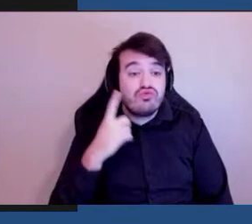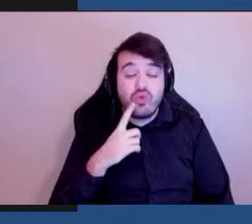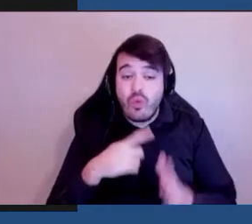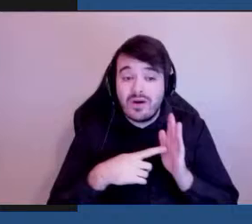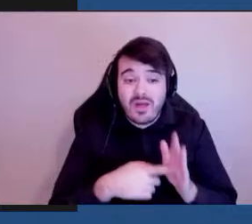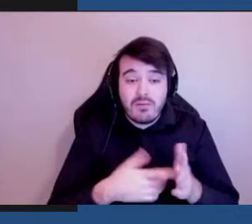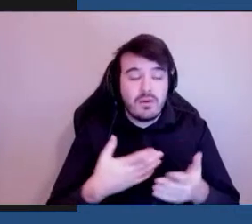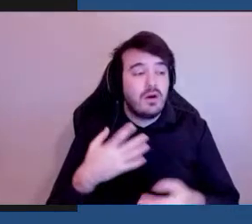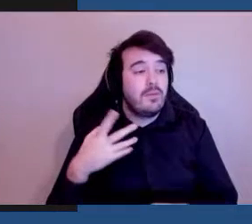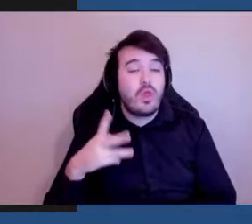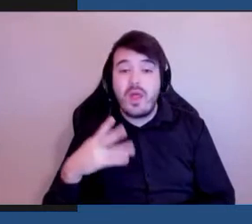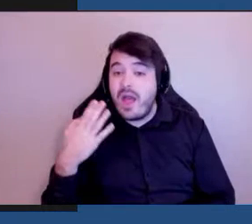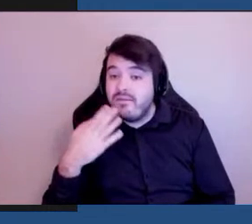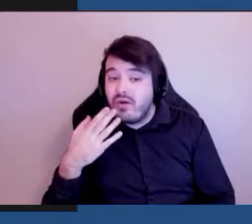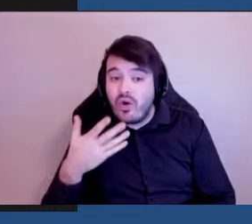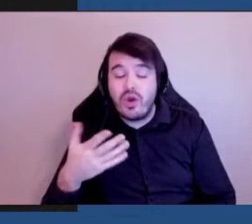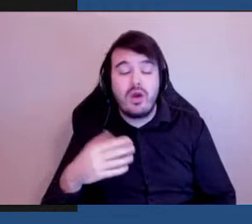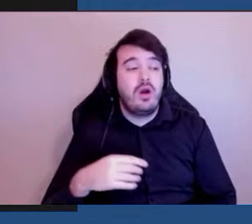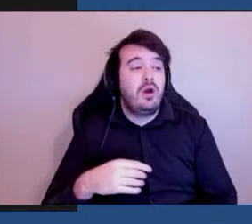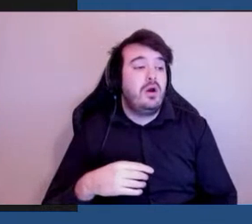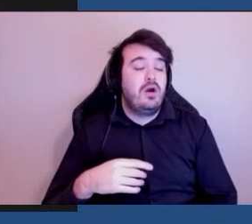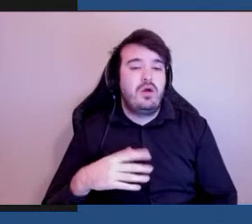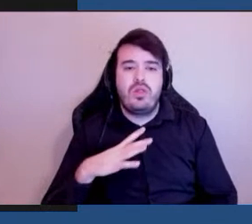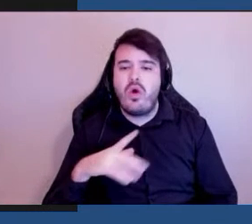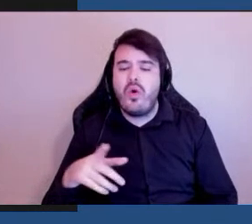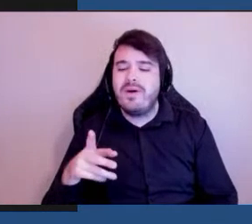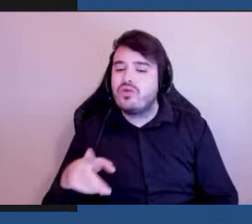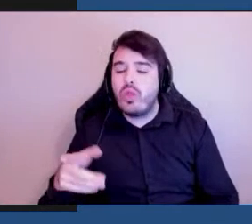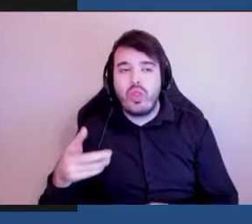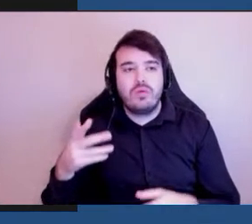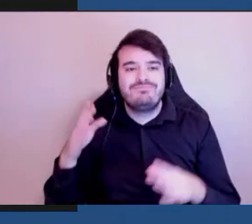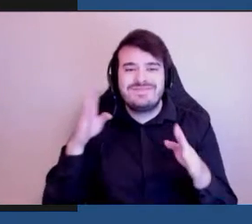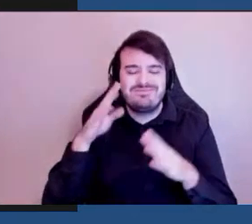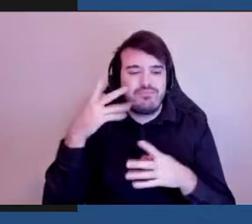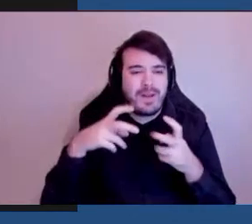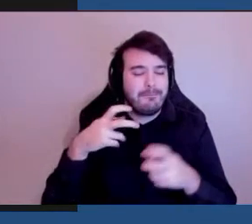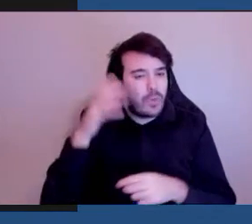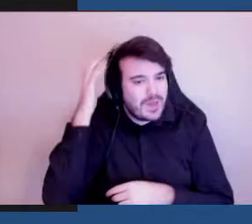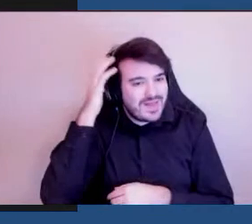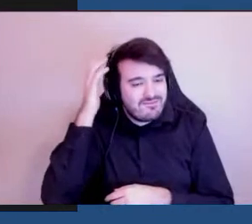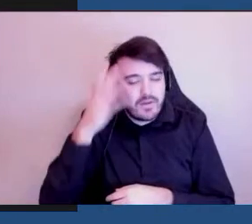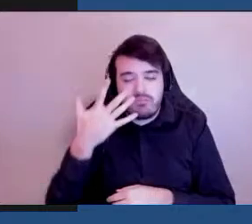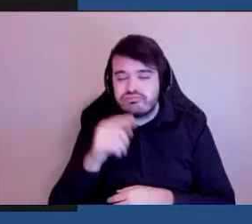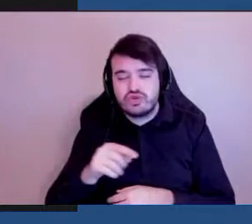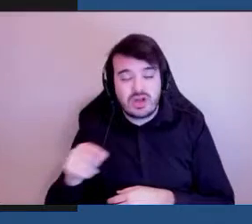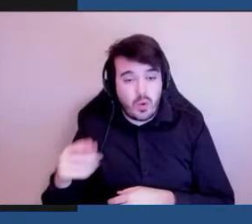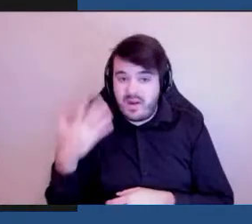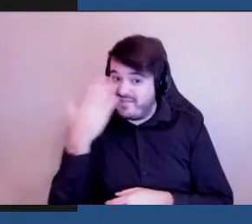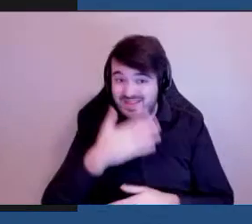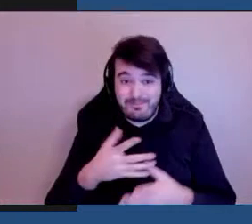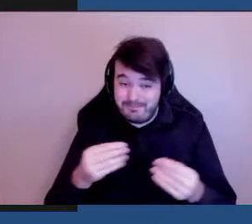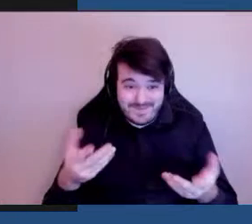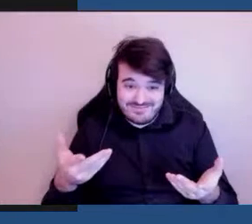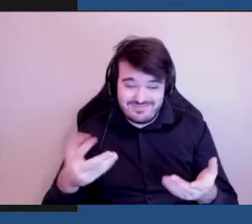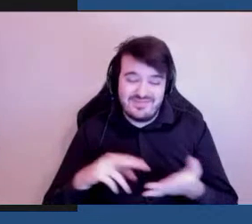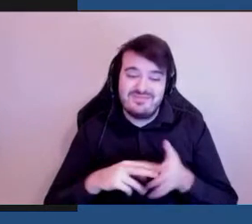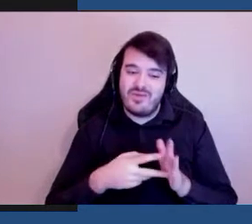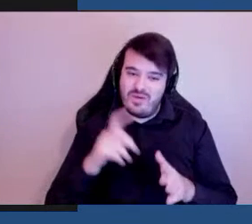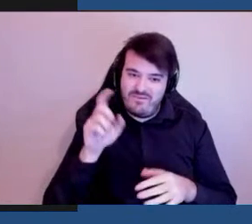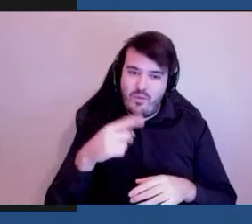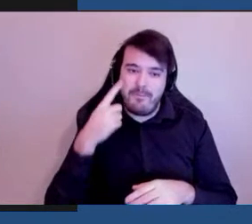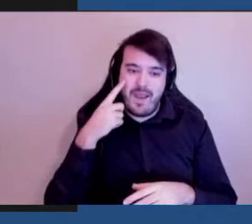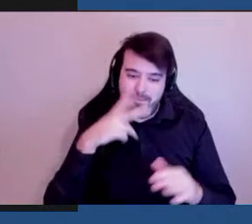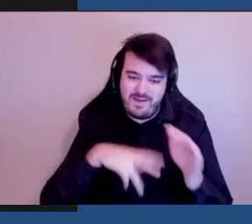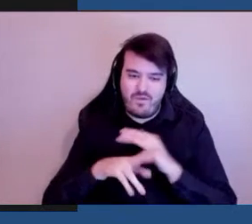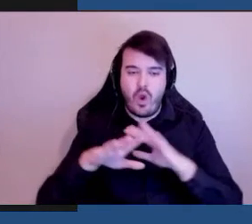aveugles, qui ont des troubles cognitifs, etc. Donc, il faut penser à